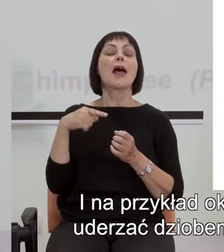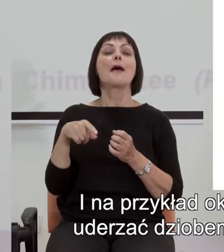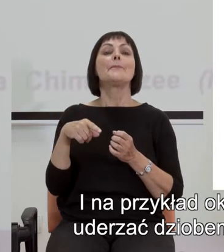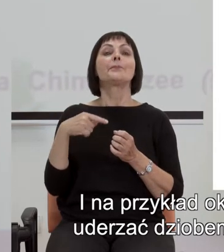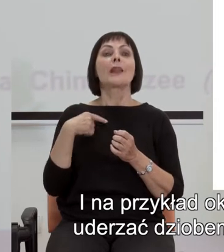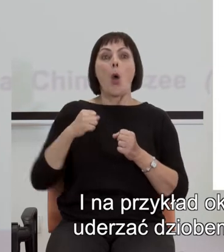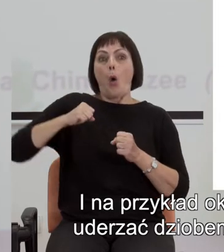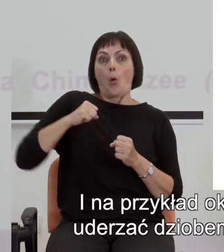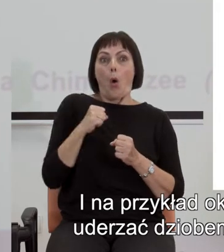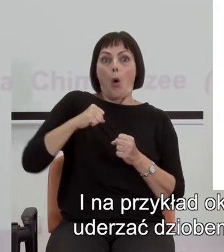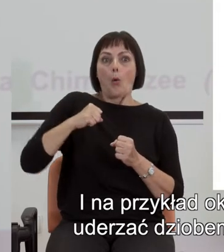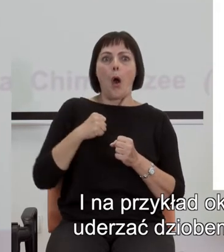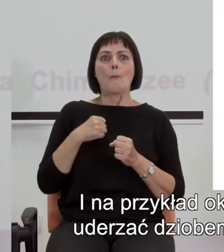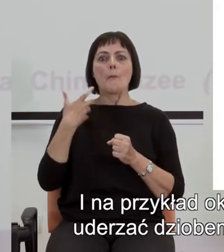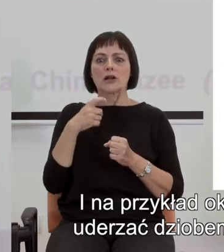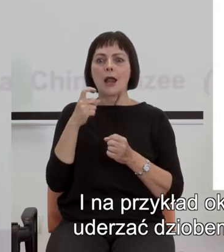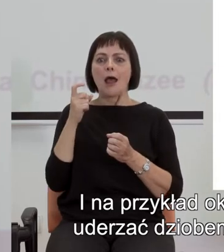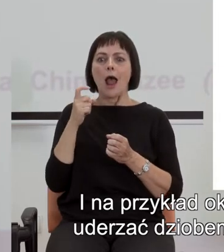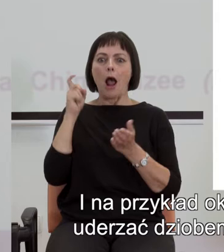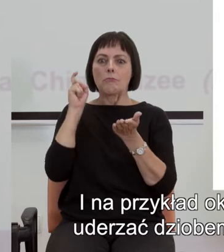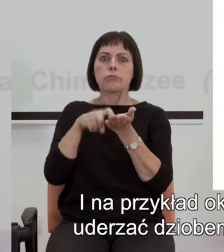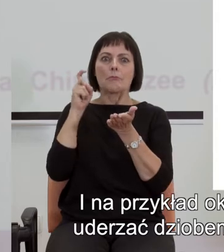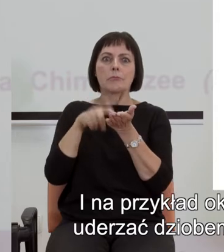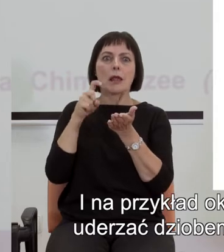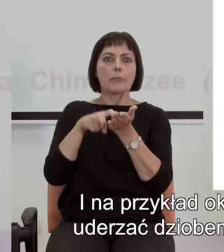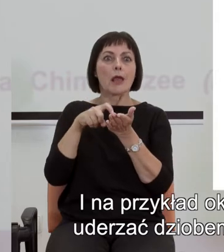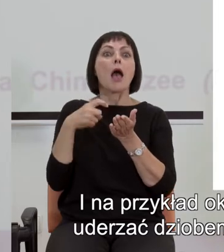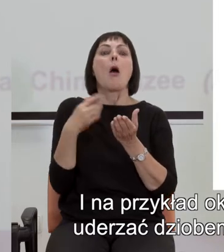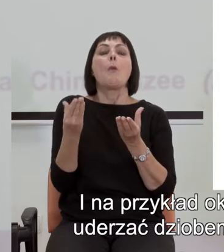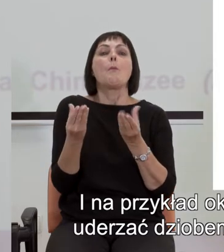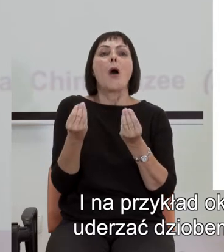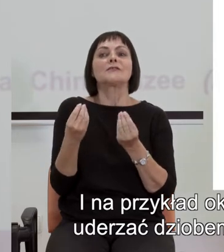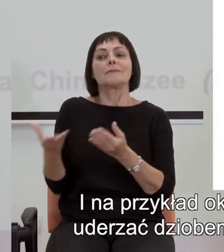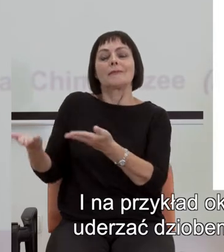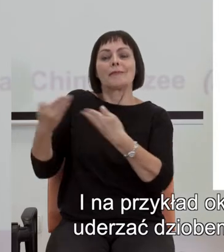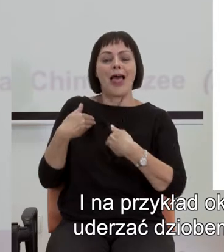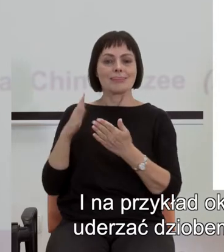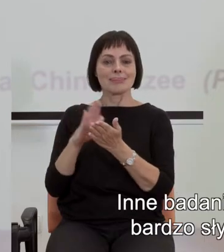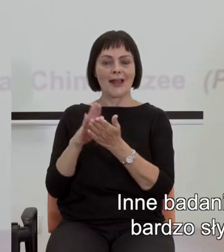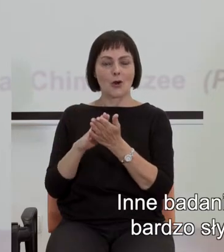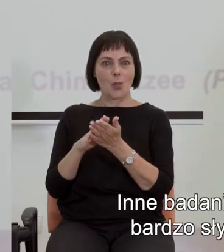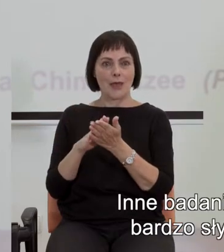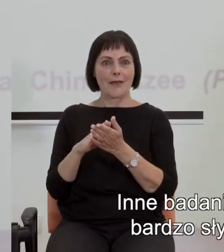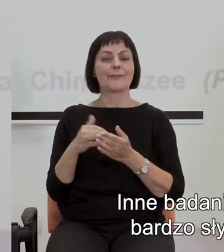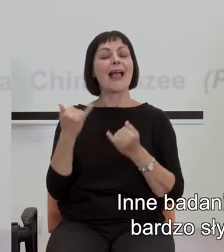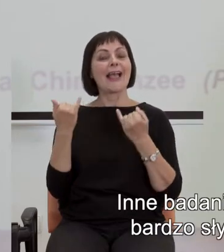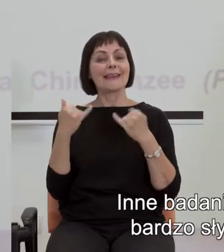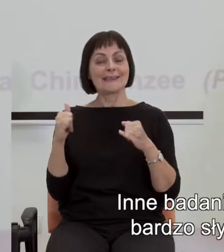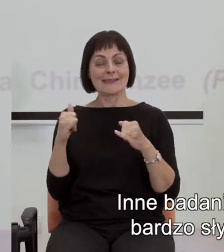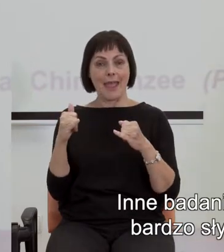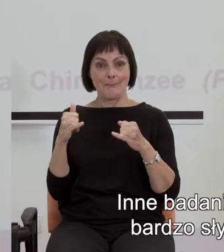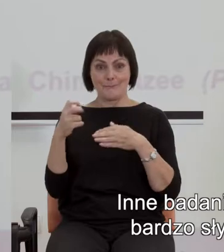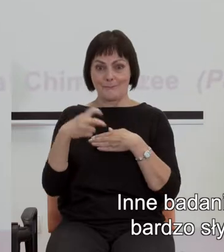określoną ilość razy uderzać dziobem w jakiś przedmiot po to, żeby otrzymać nagrodę. Inne badanie